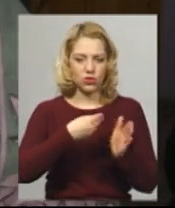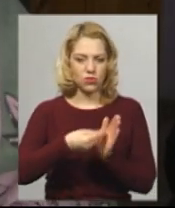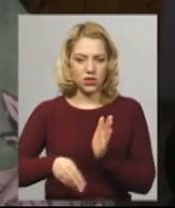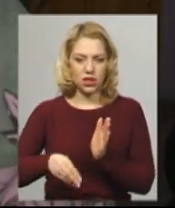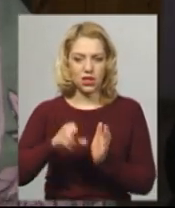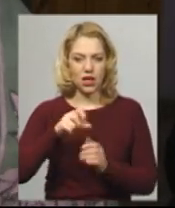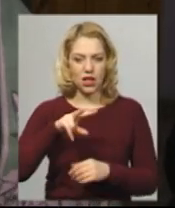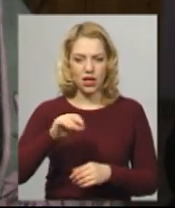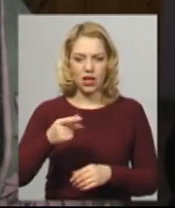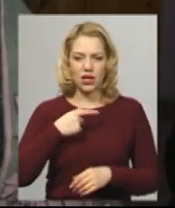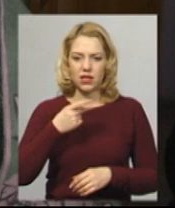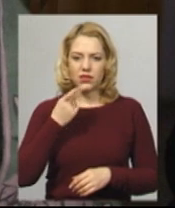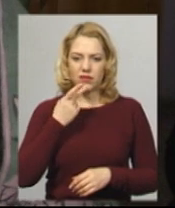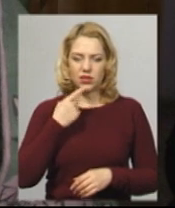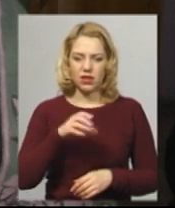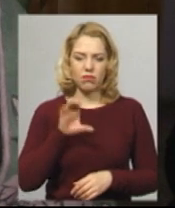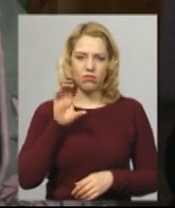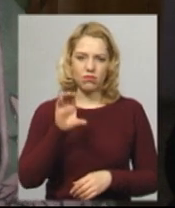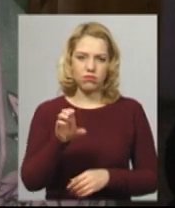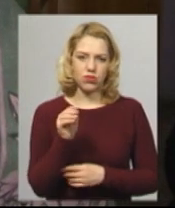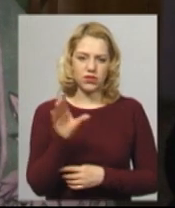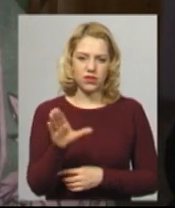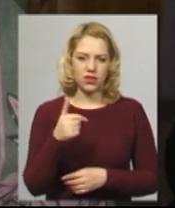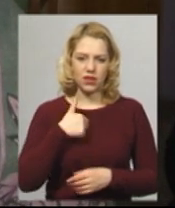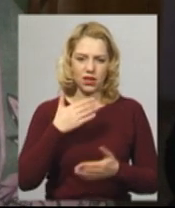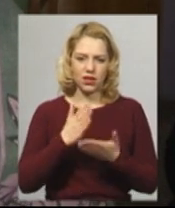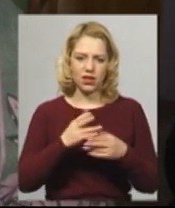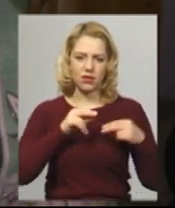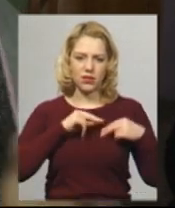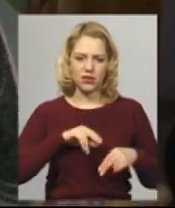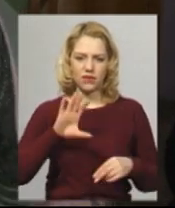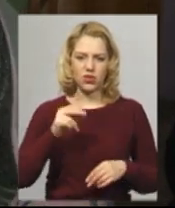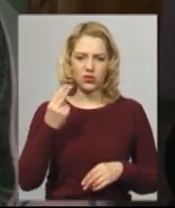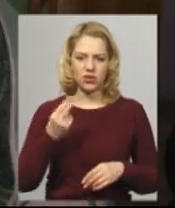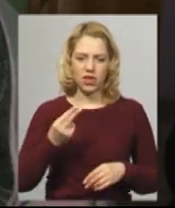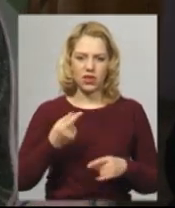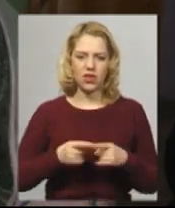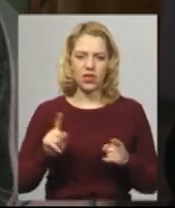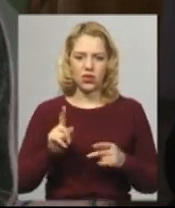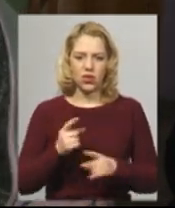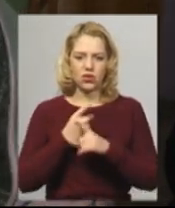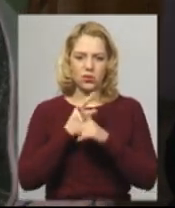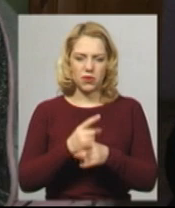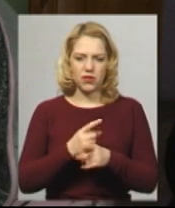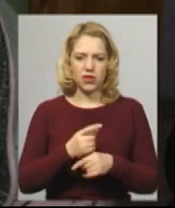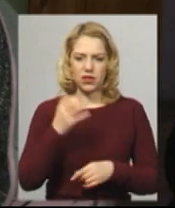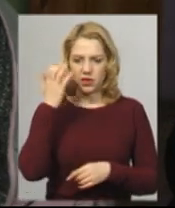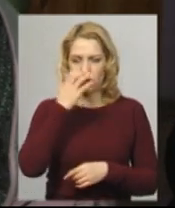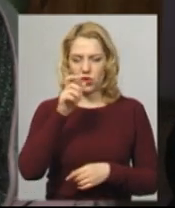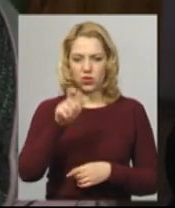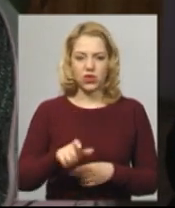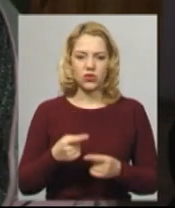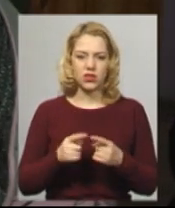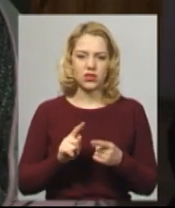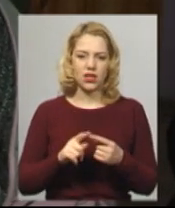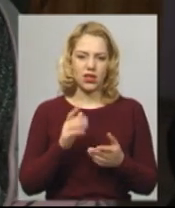але я завжди пред'являю таке посвідчення, що я є соціальний працівник, який супроводжує тотально незрячу людину і фактично